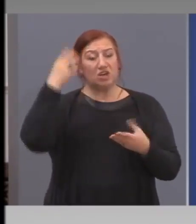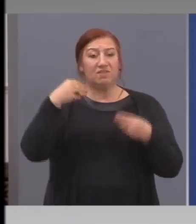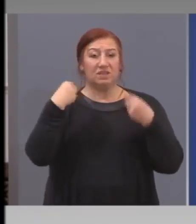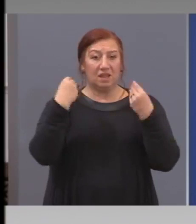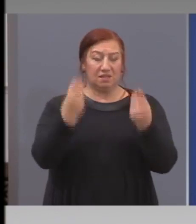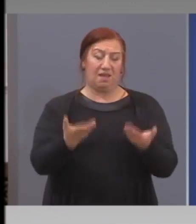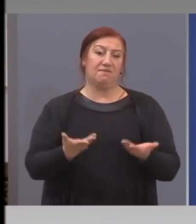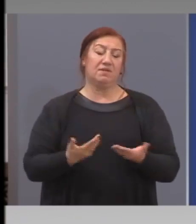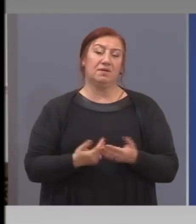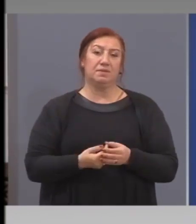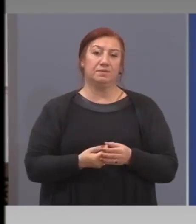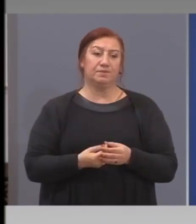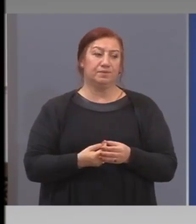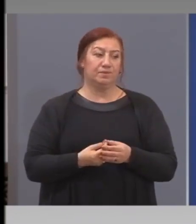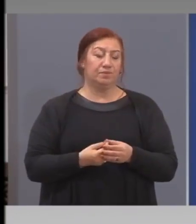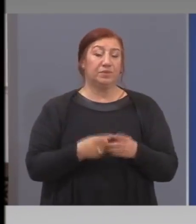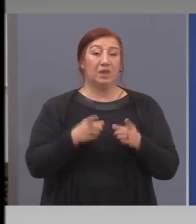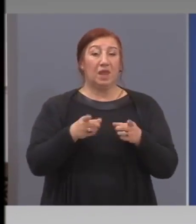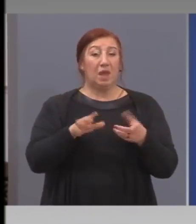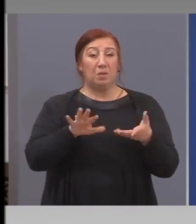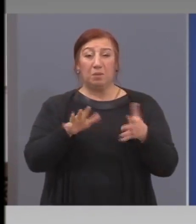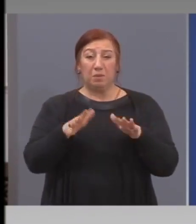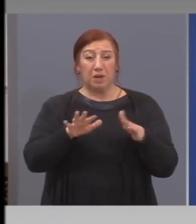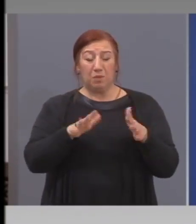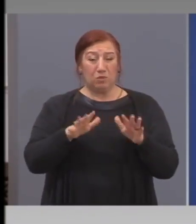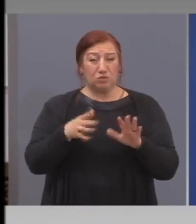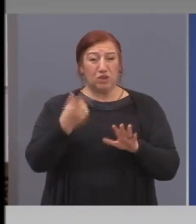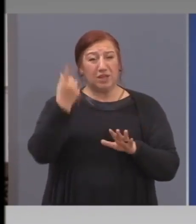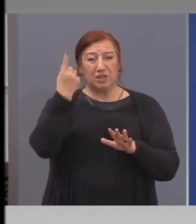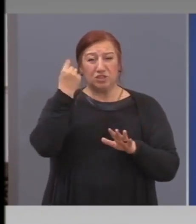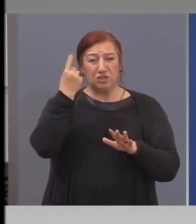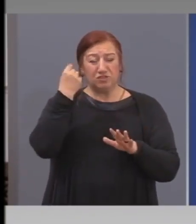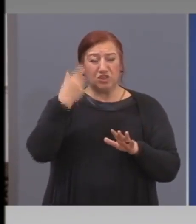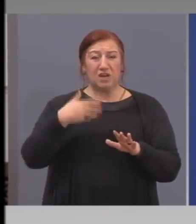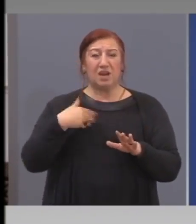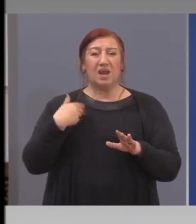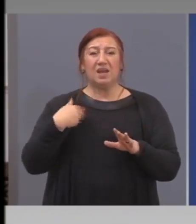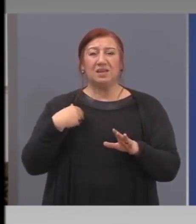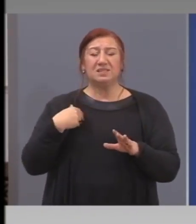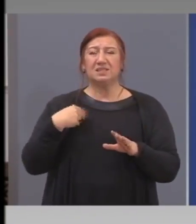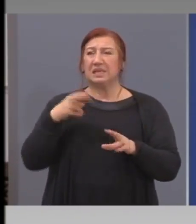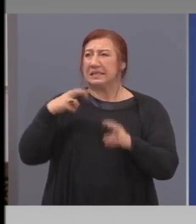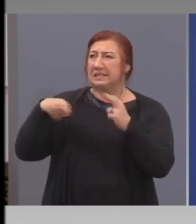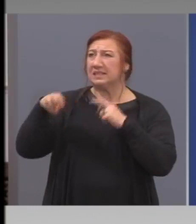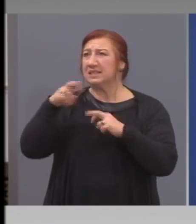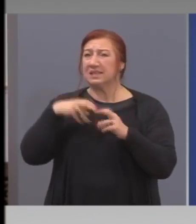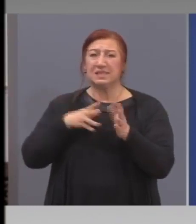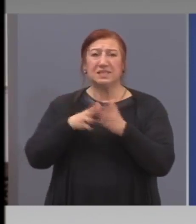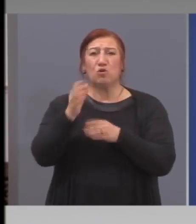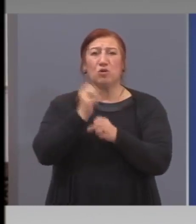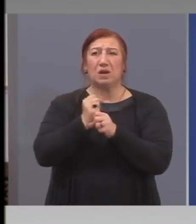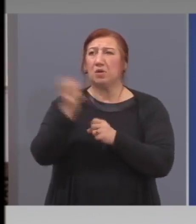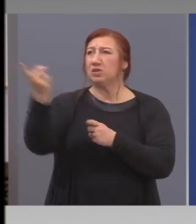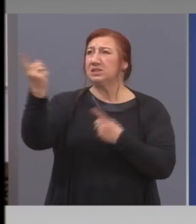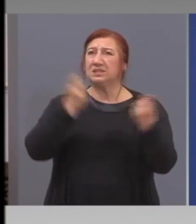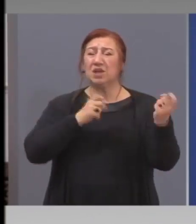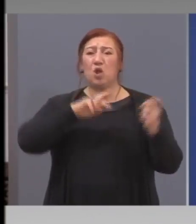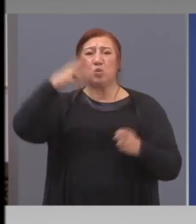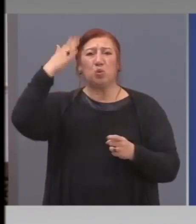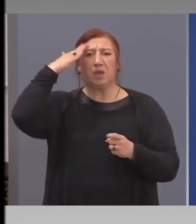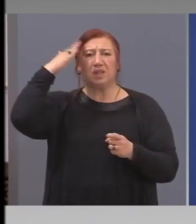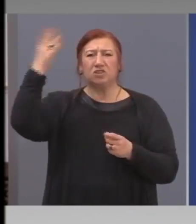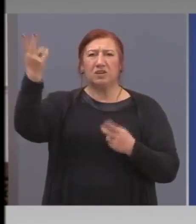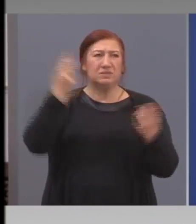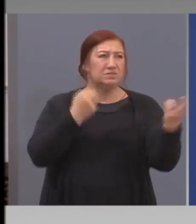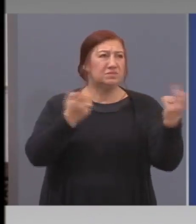при същия работодател. При положение, че до вчера искаха да внасят от всякакви екзотични дестинации всякакви работници едва ли не